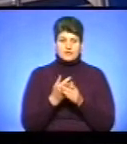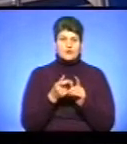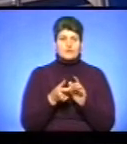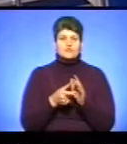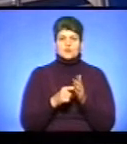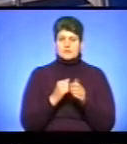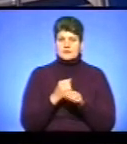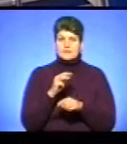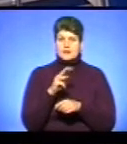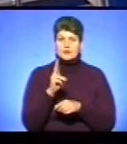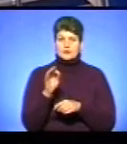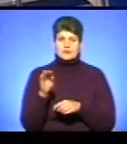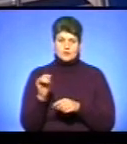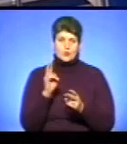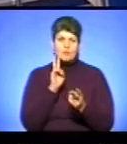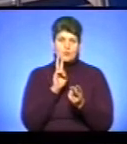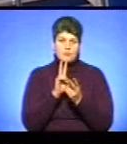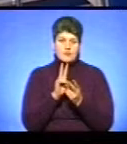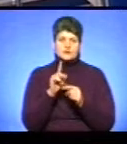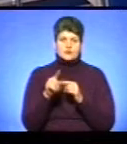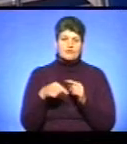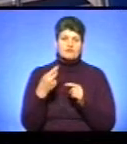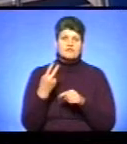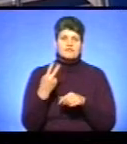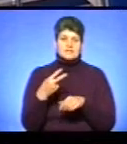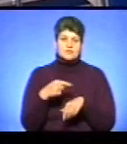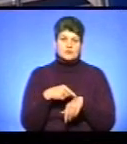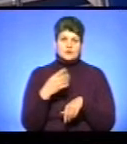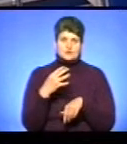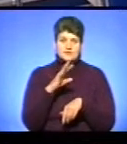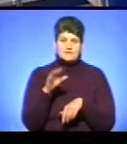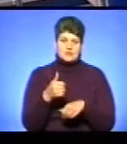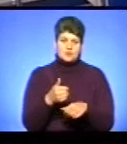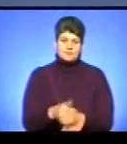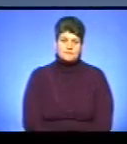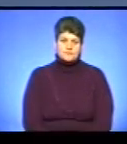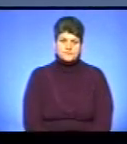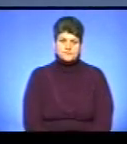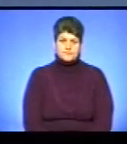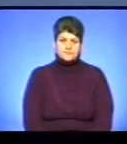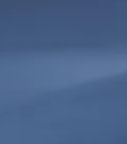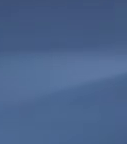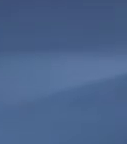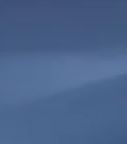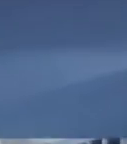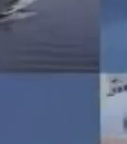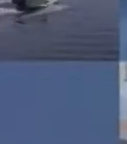працювала Марія Котенко. Побачимось уже о 20.40. На все добре. Дякую.